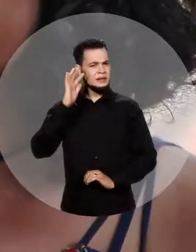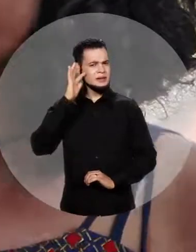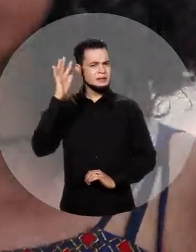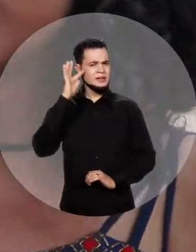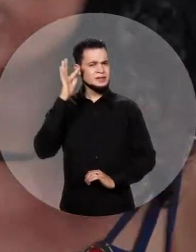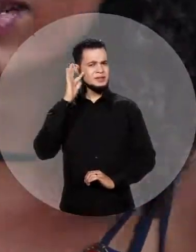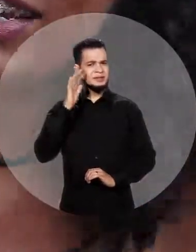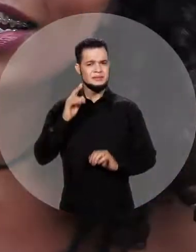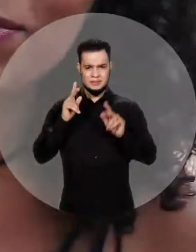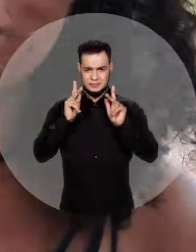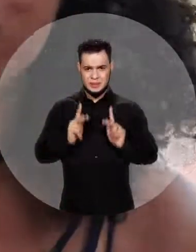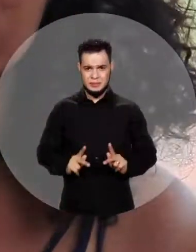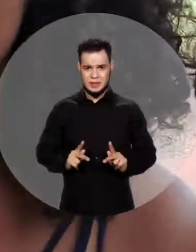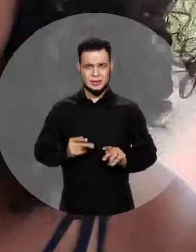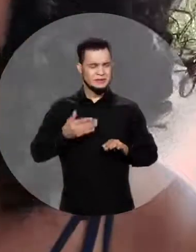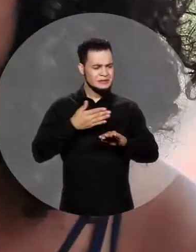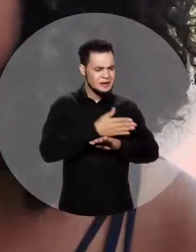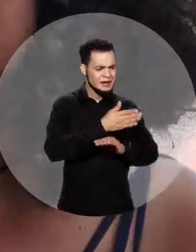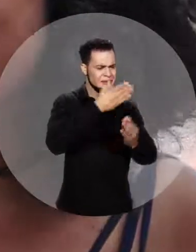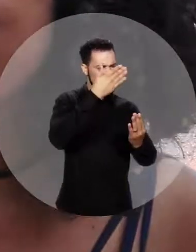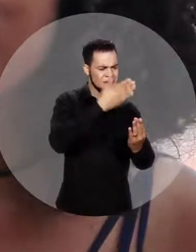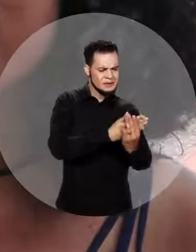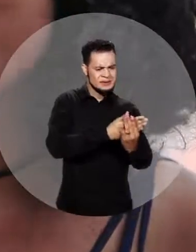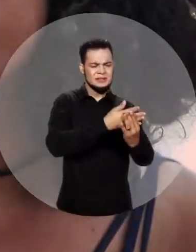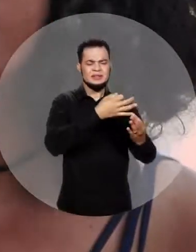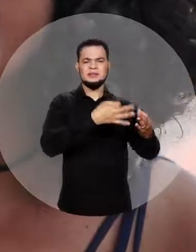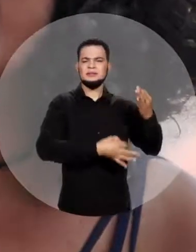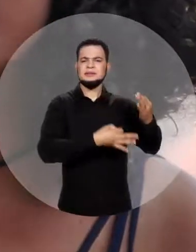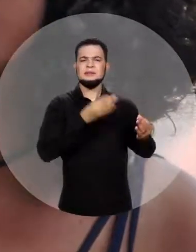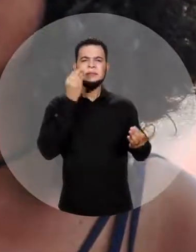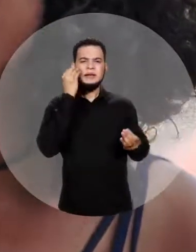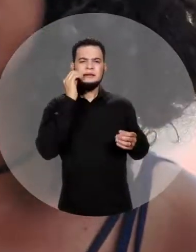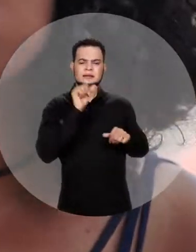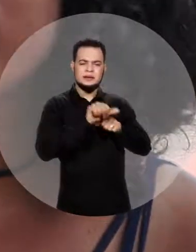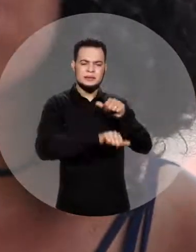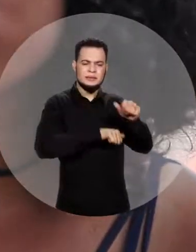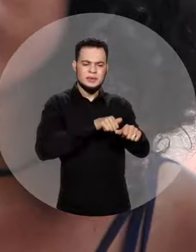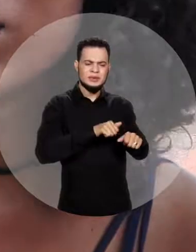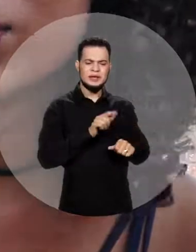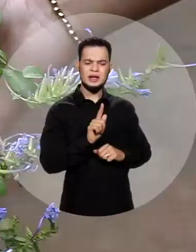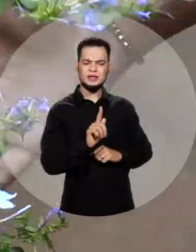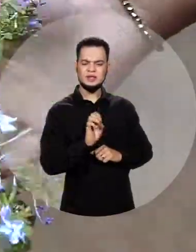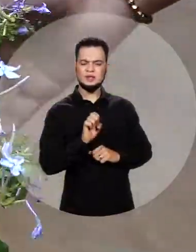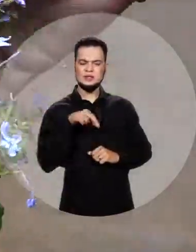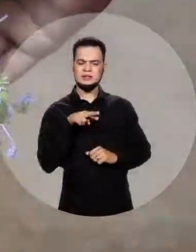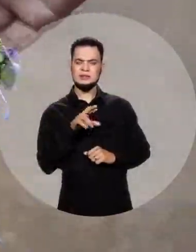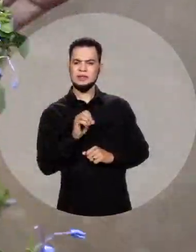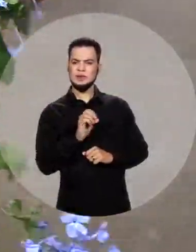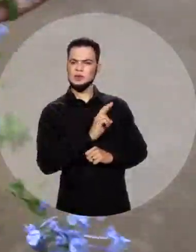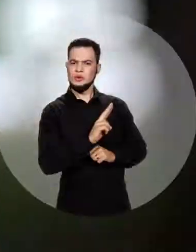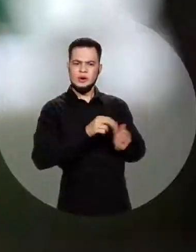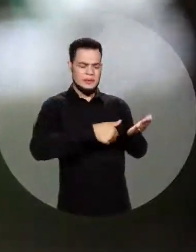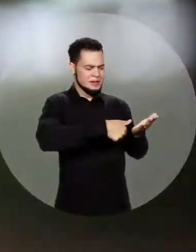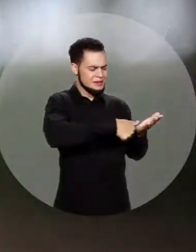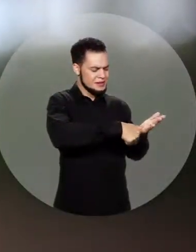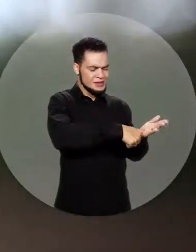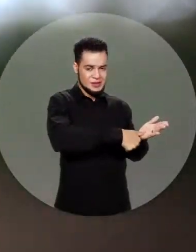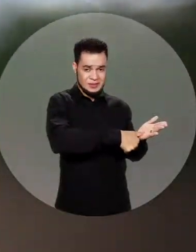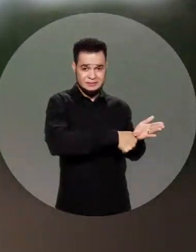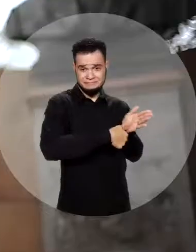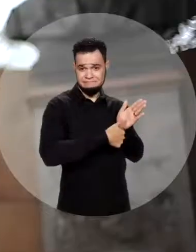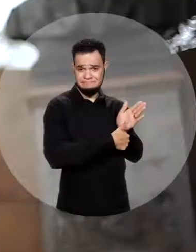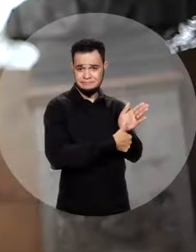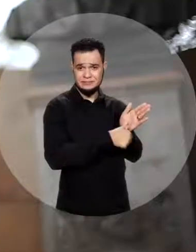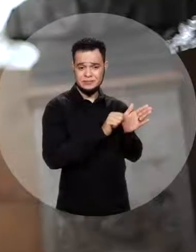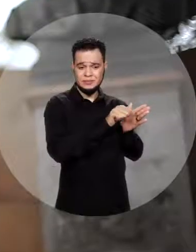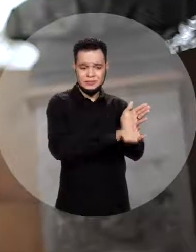Uma pessoa não iria lutar na justiça pra tentar mudar o seu gênero e nome sem